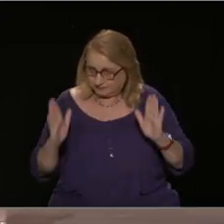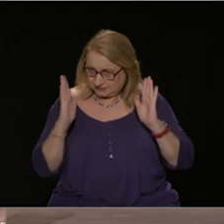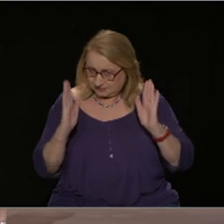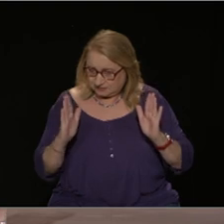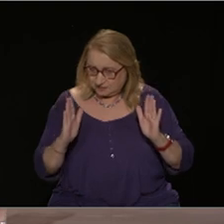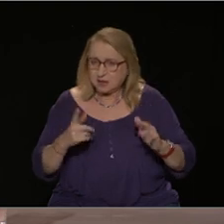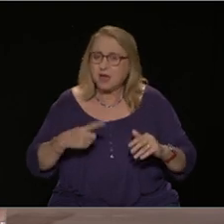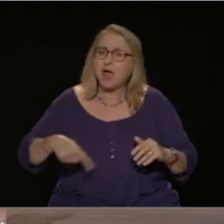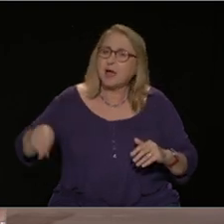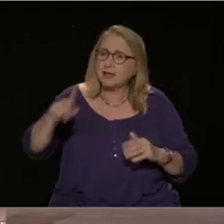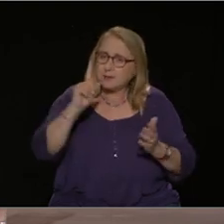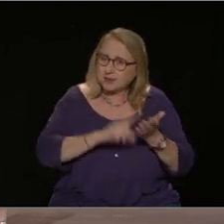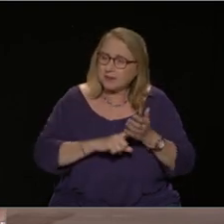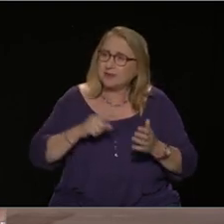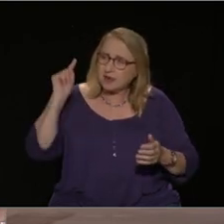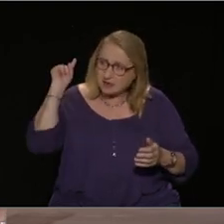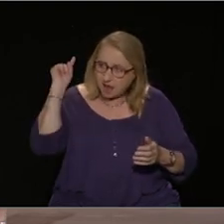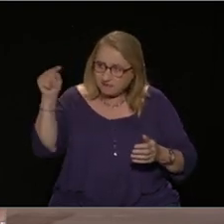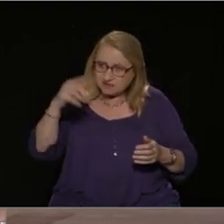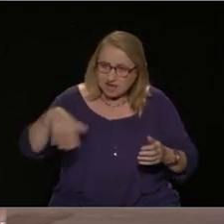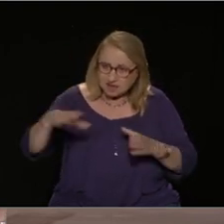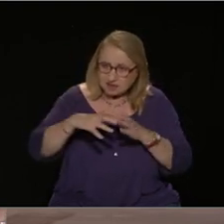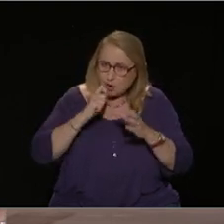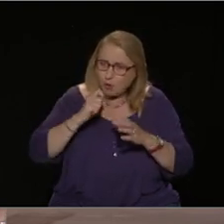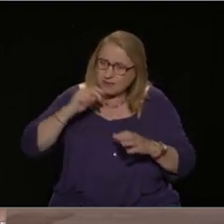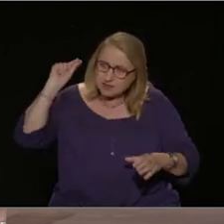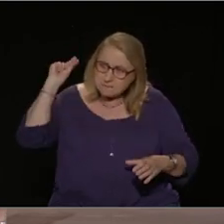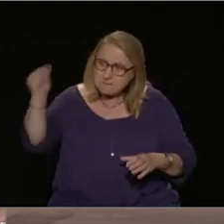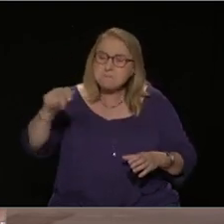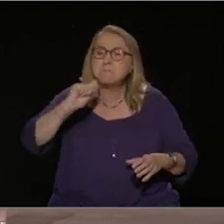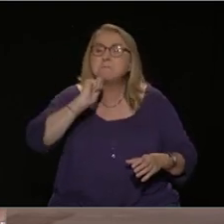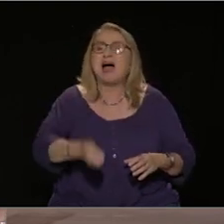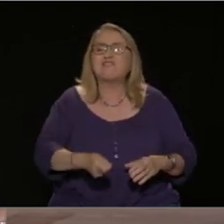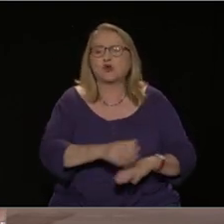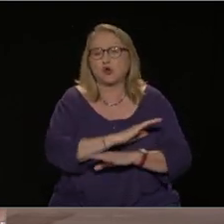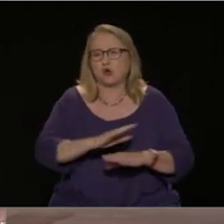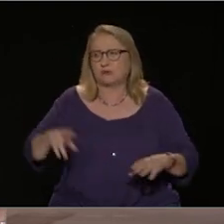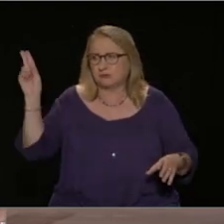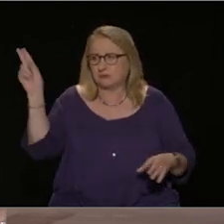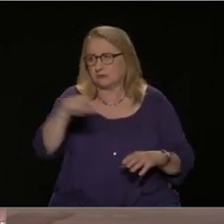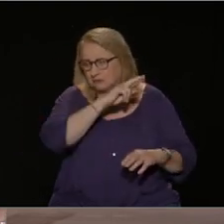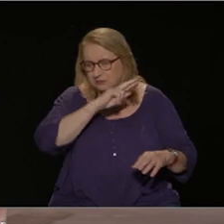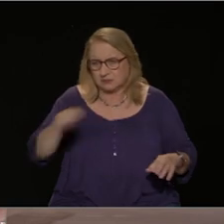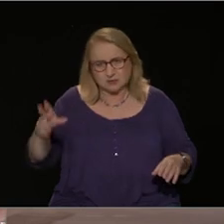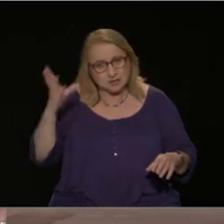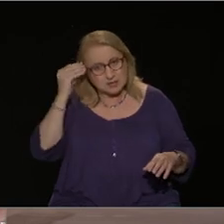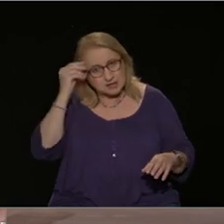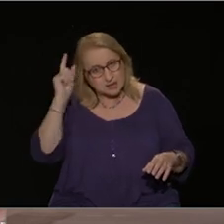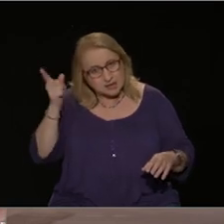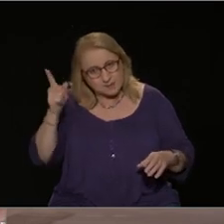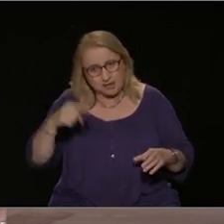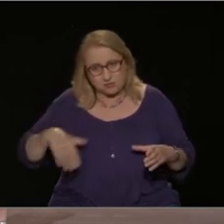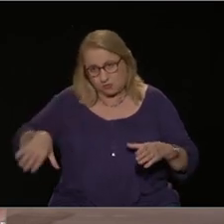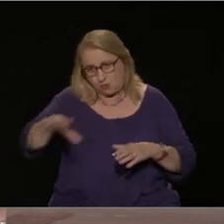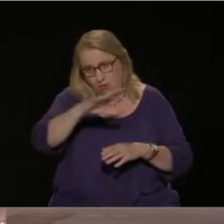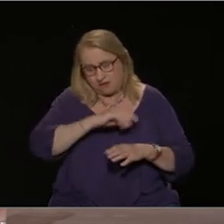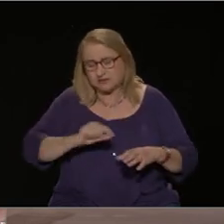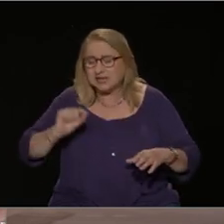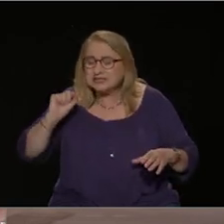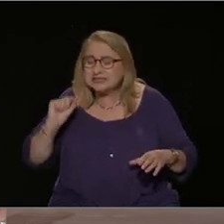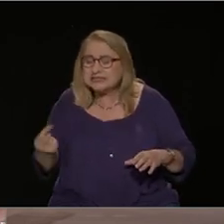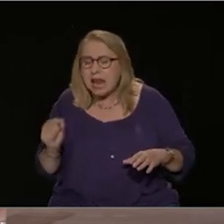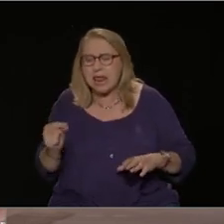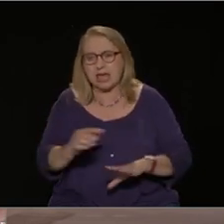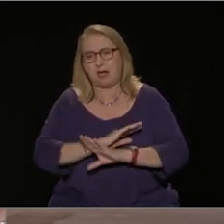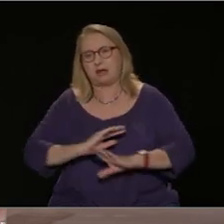ανοίξει περισσότερο ο δρόμος για μαζικούς αγώνες, να ενισχυθεί αυτοπεποίθηση, η ενότητα,